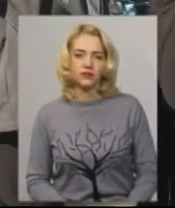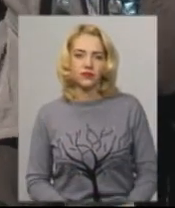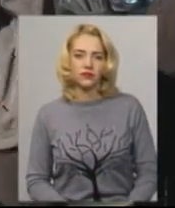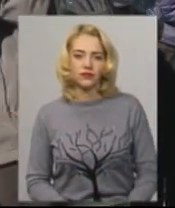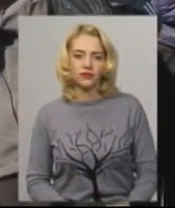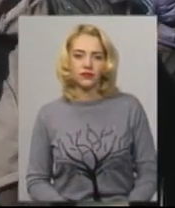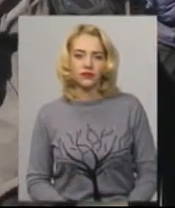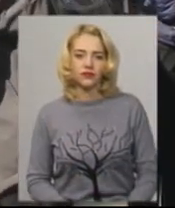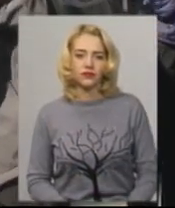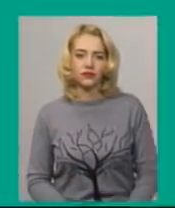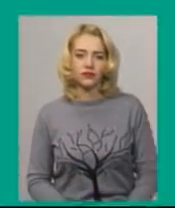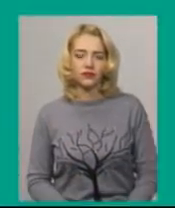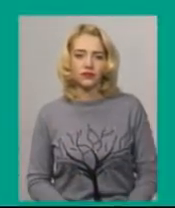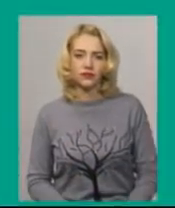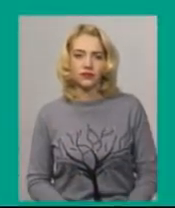Суспільному. Хмельницький.